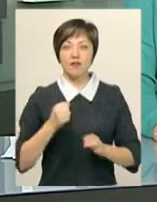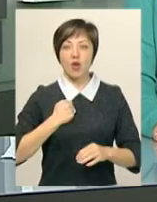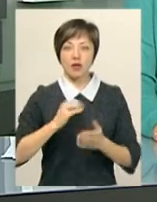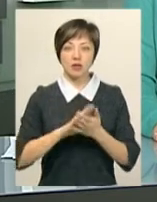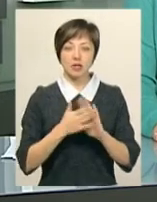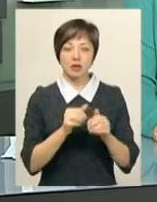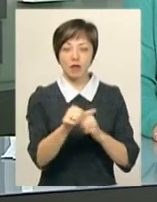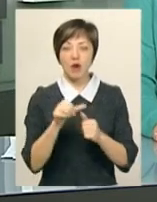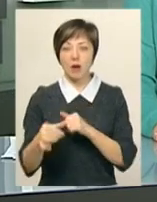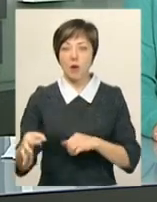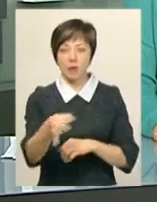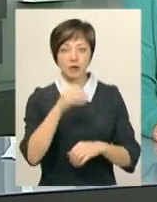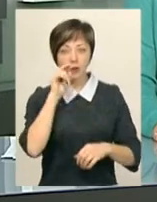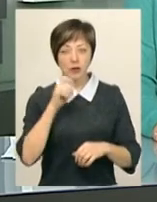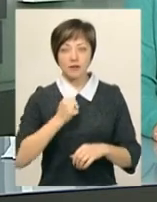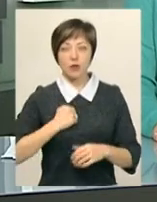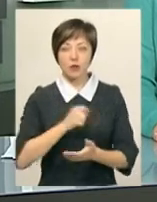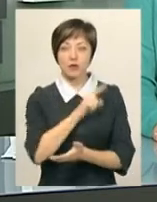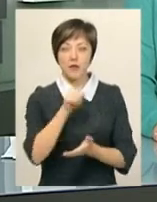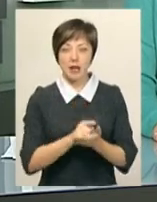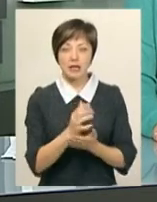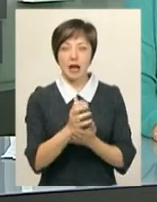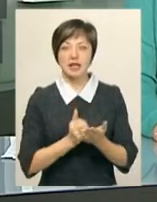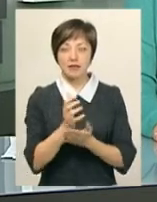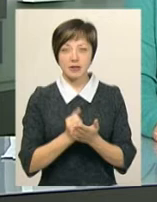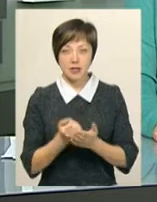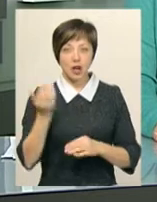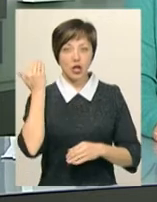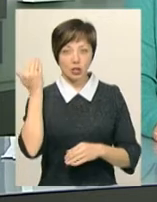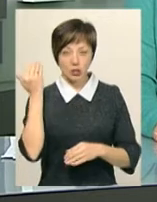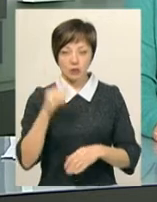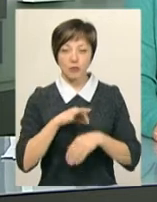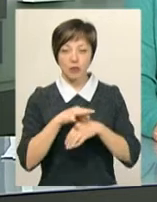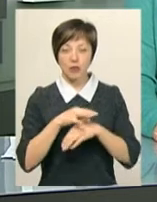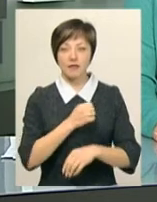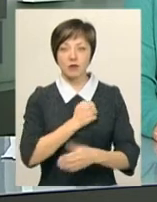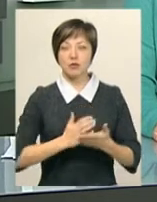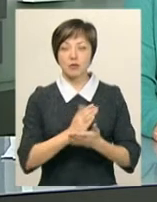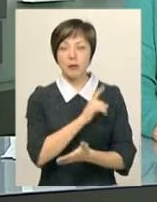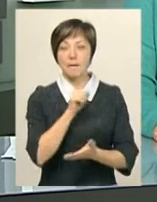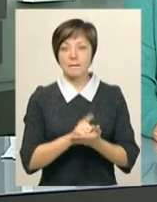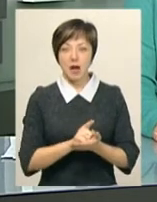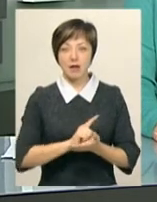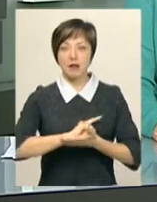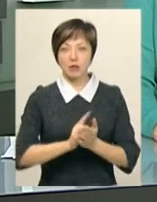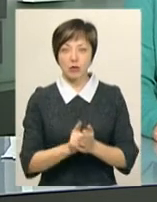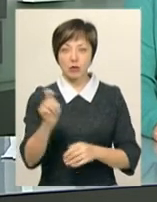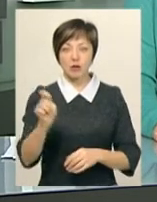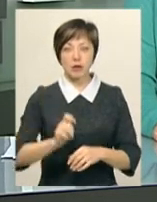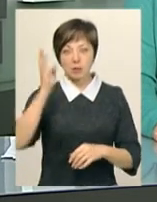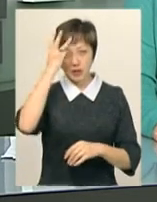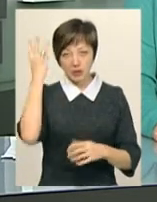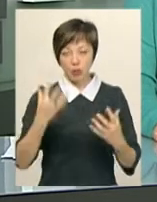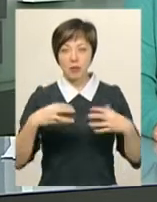в окремих областях України, військовозобов'язані та резервісти, які раніше проходили військову службу, мають терміново прибути в Хмельницький